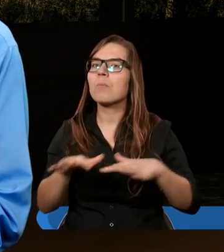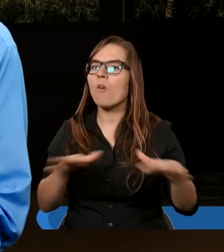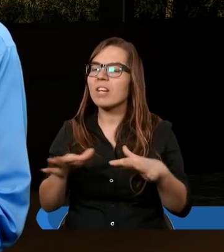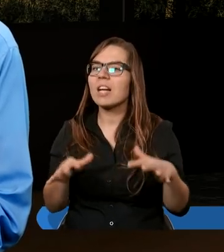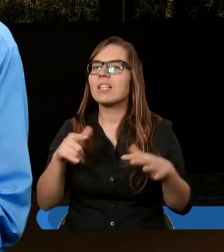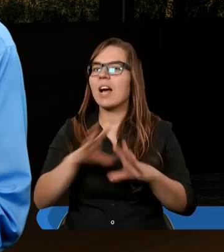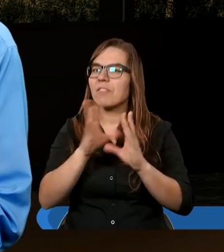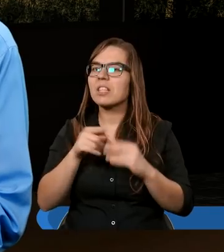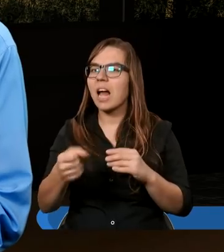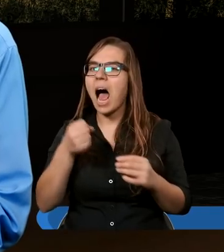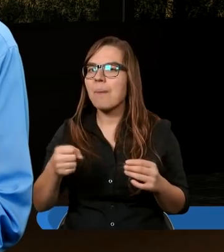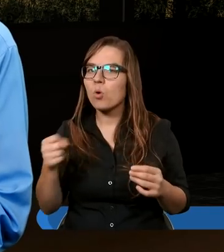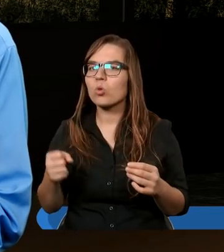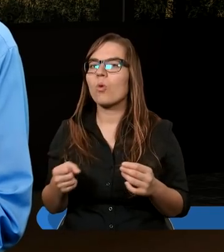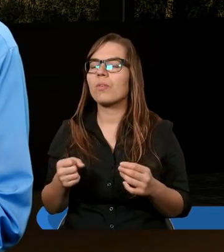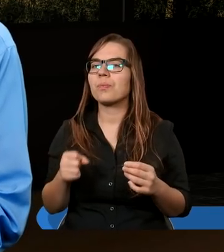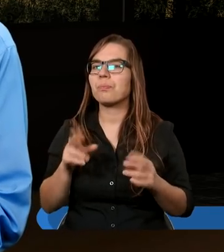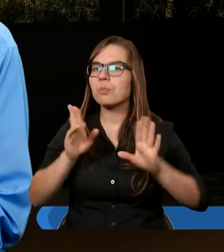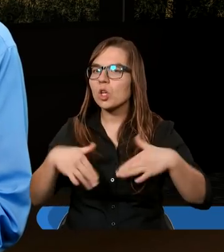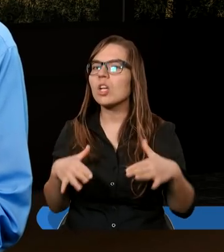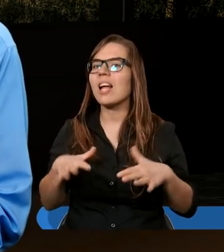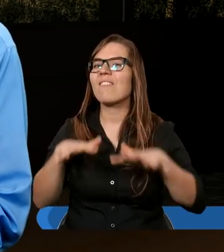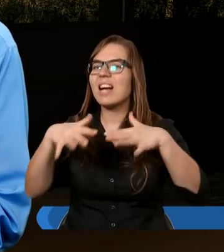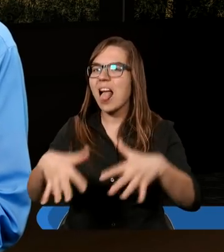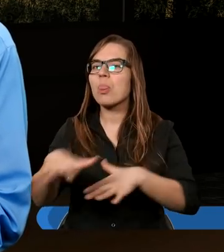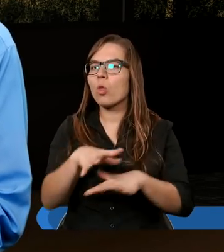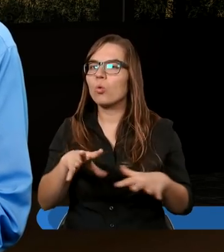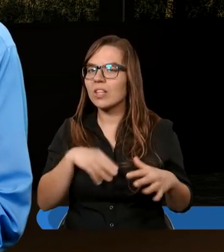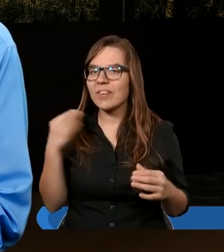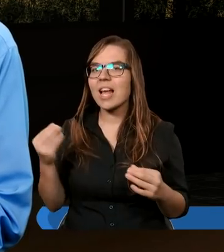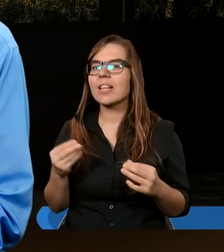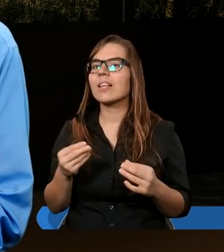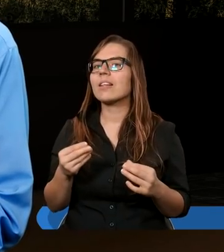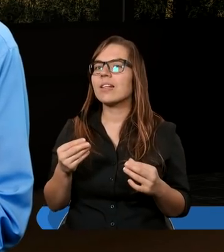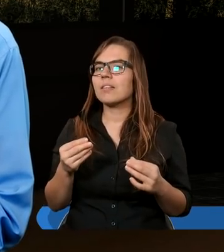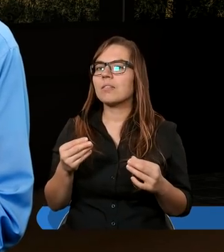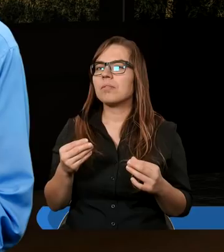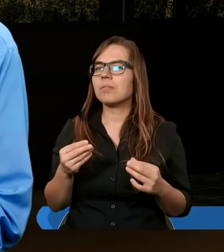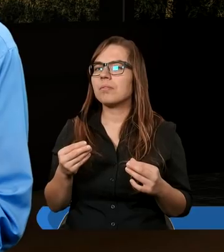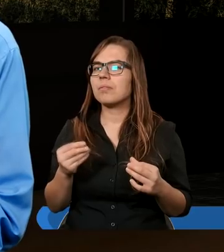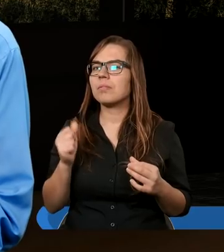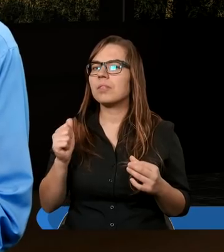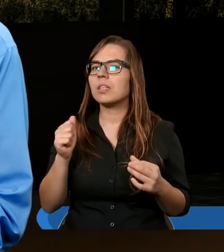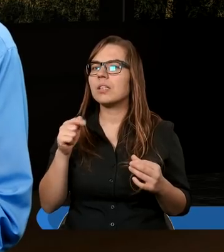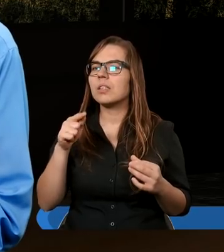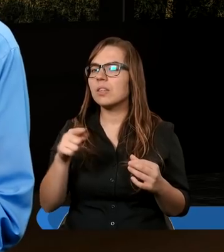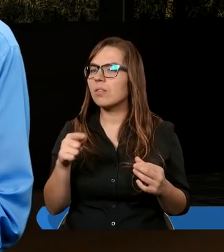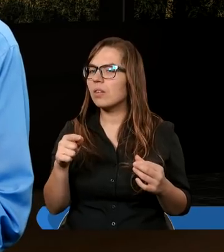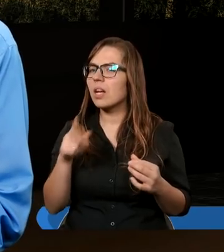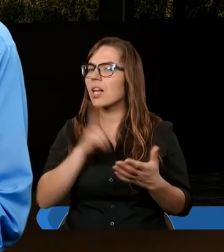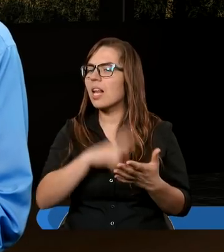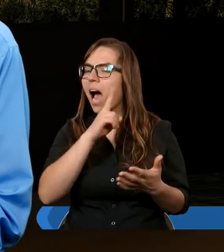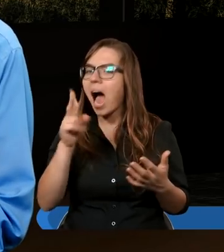wszystkich apostołów został wylany duch i te języki usiadły na